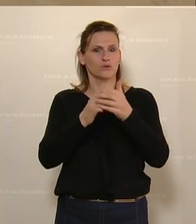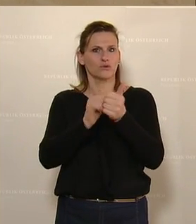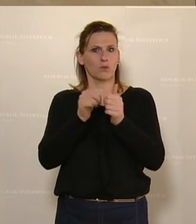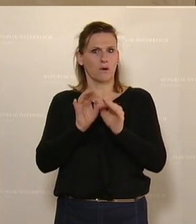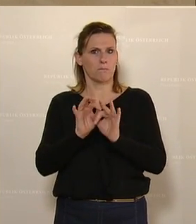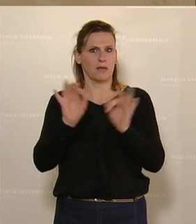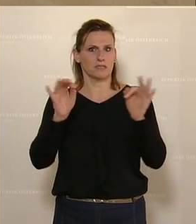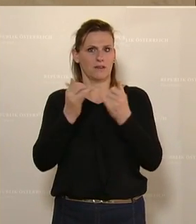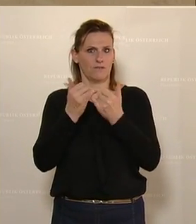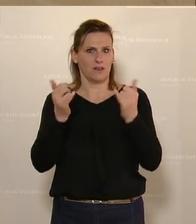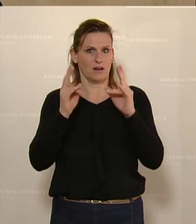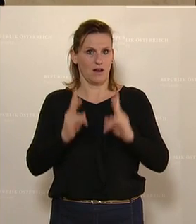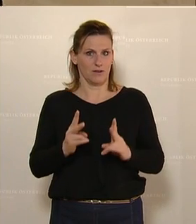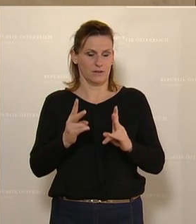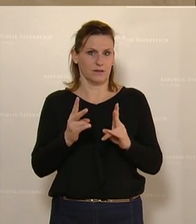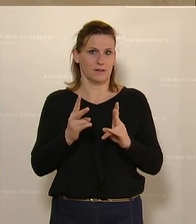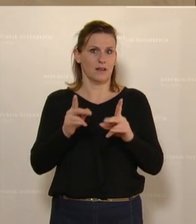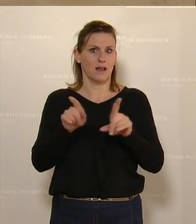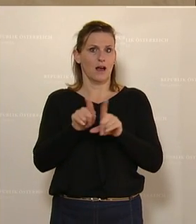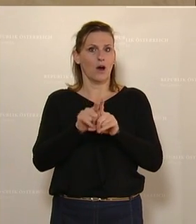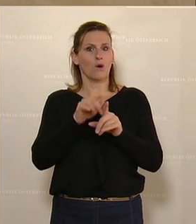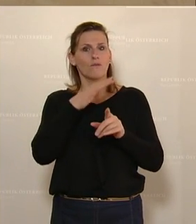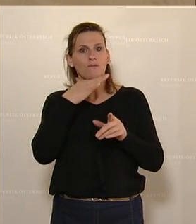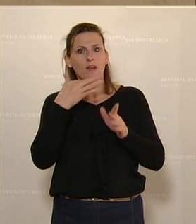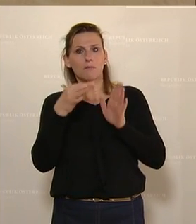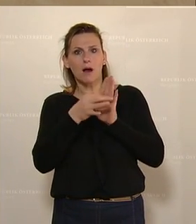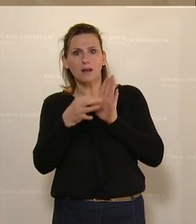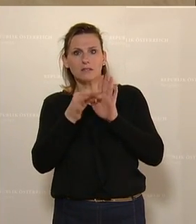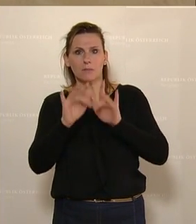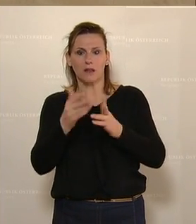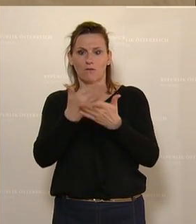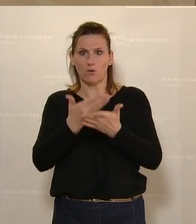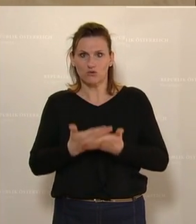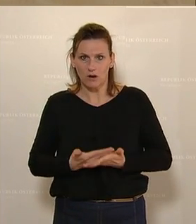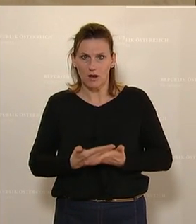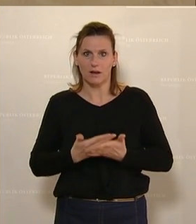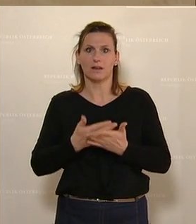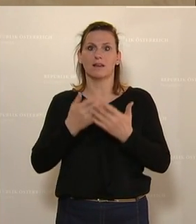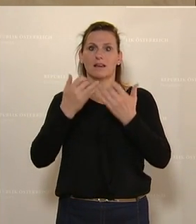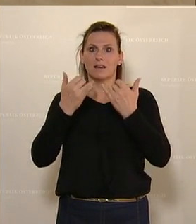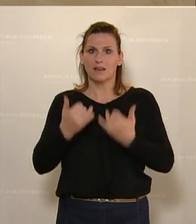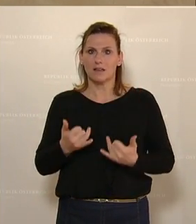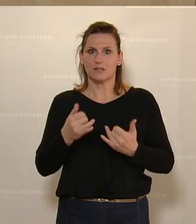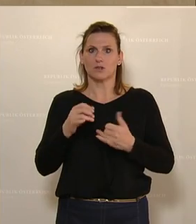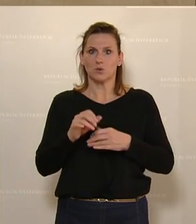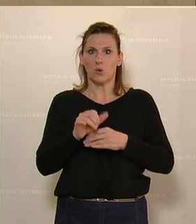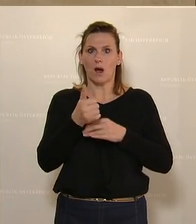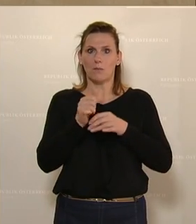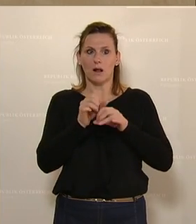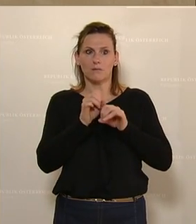es dann gleich wieder was wird, mit einer Reihe von Vorschlägen. Daraus sind jetzt noch einmal fünf Arbeitsgruppen